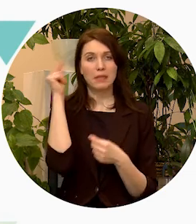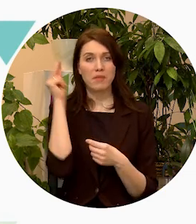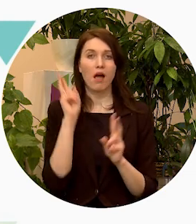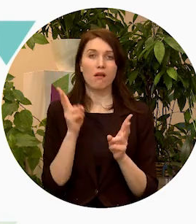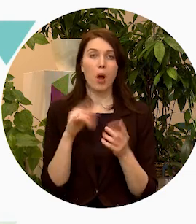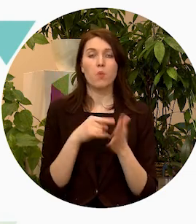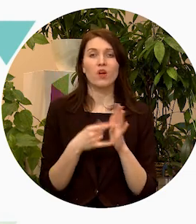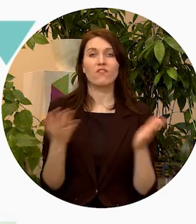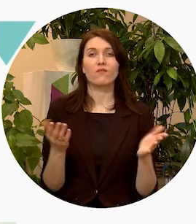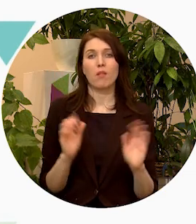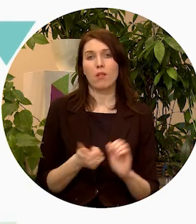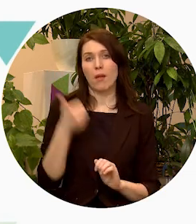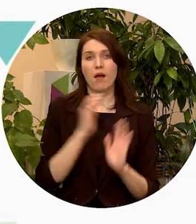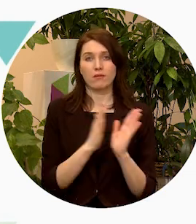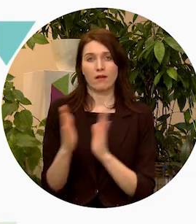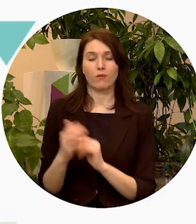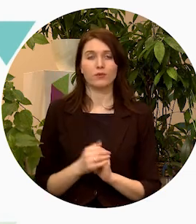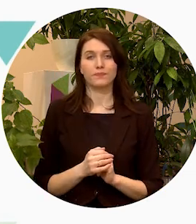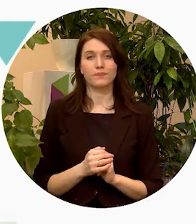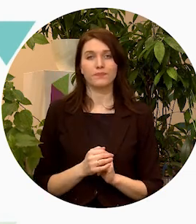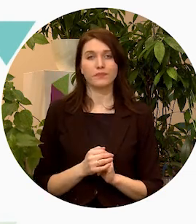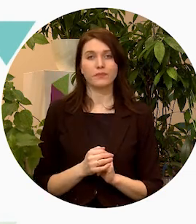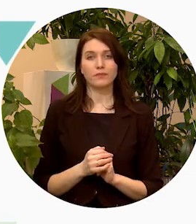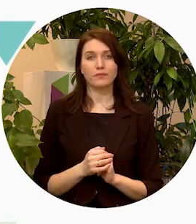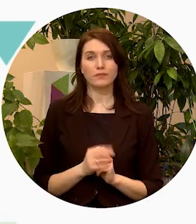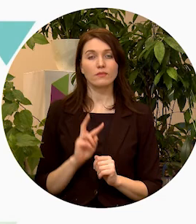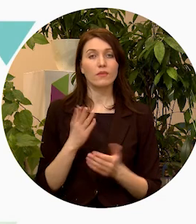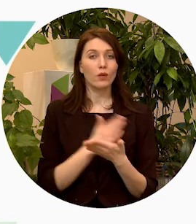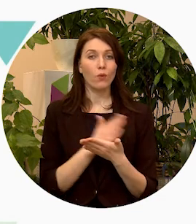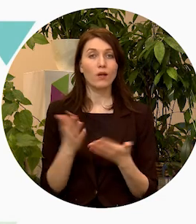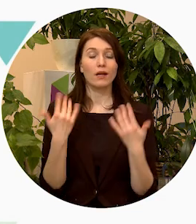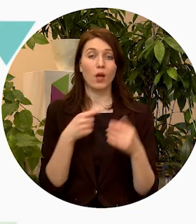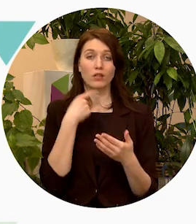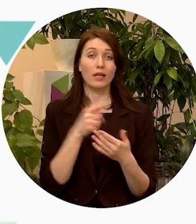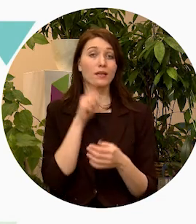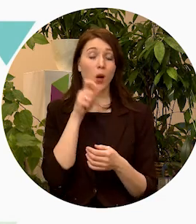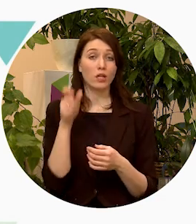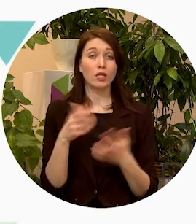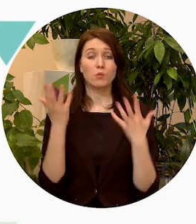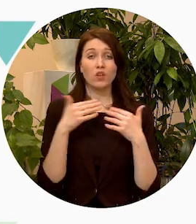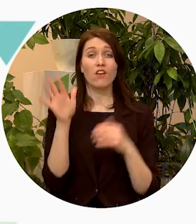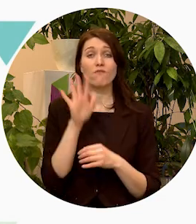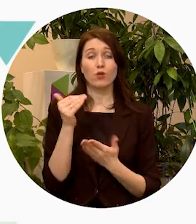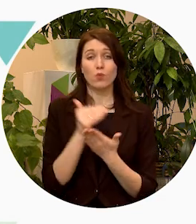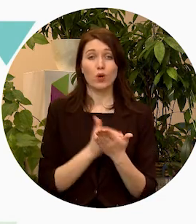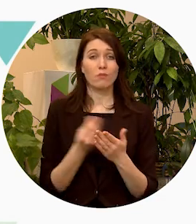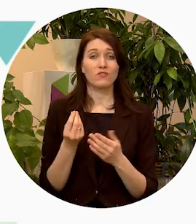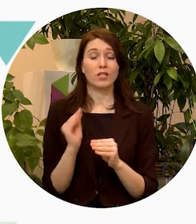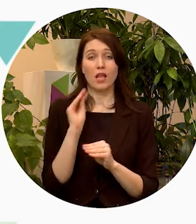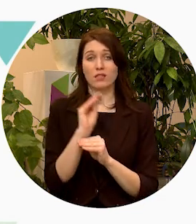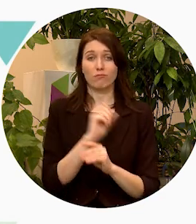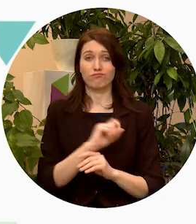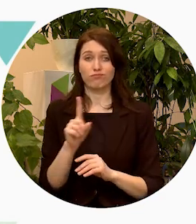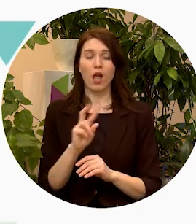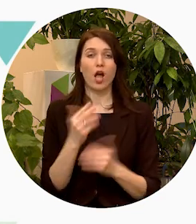šos projektus veiksmīgāk sagatavot. Otrkārt, jau pieminētais jaunas politikas valsts programmas finansējuma pieaugums, kas